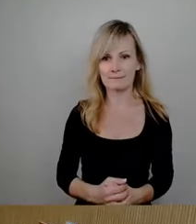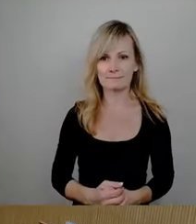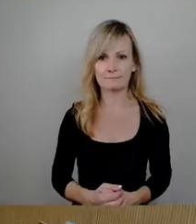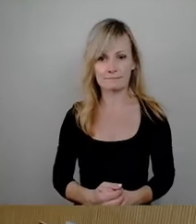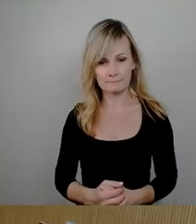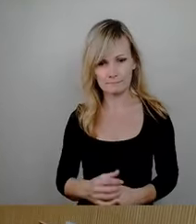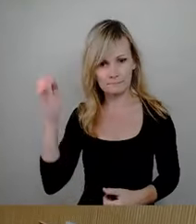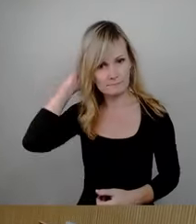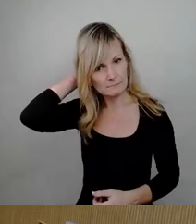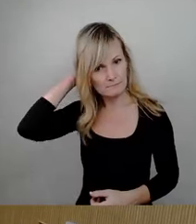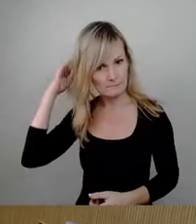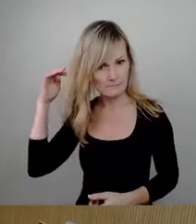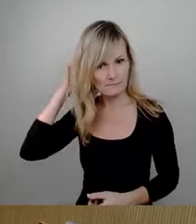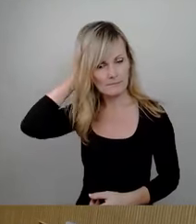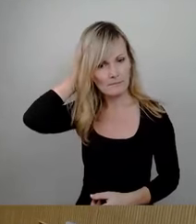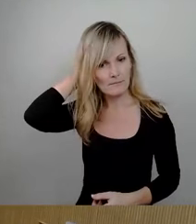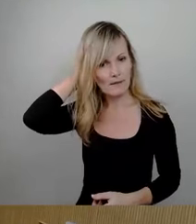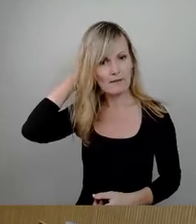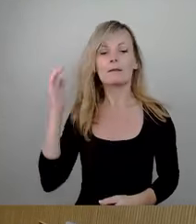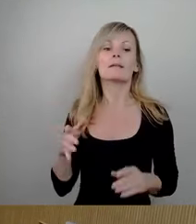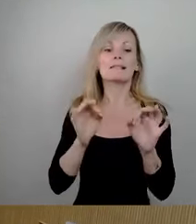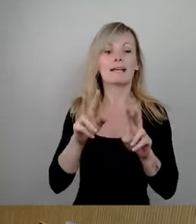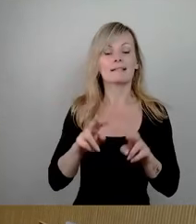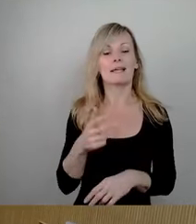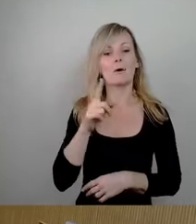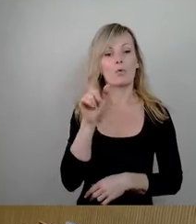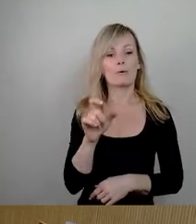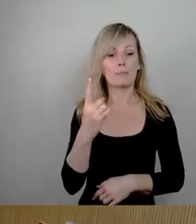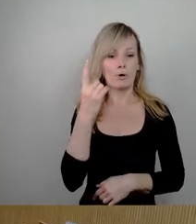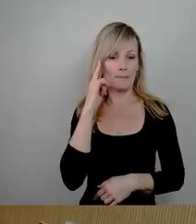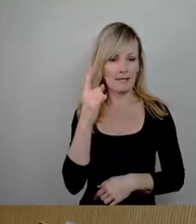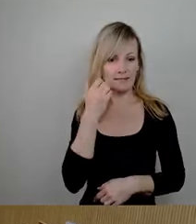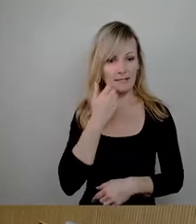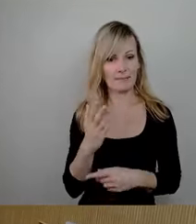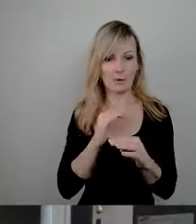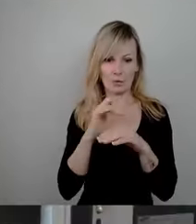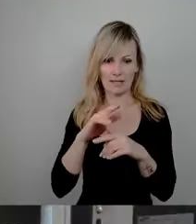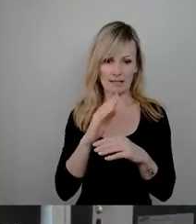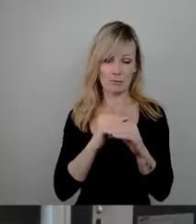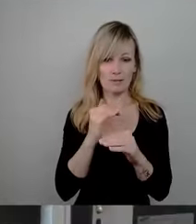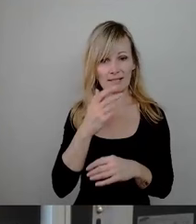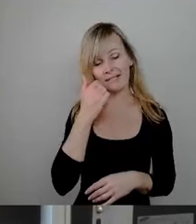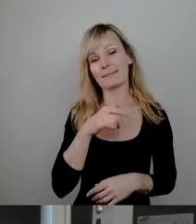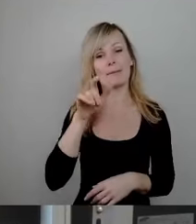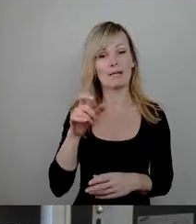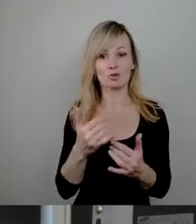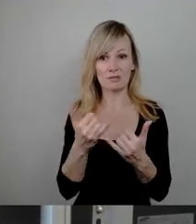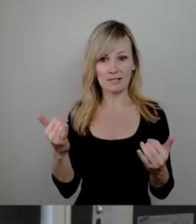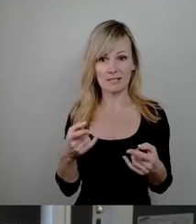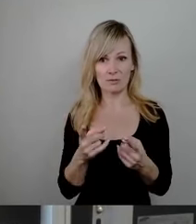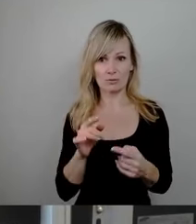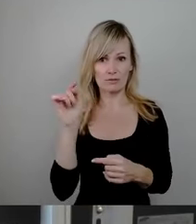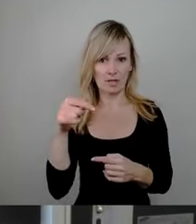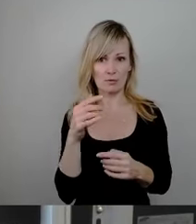Sehr geehrter Herr Oberbürgermeister, liebe Kolleginnen und Kollegen, liebe Menschen im Saal und draußen